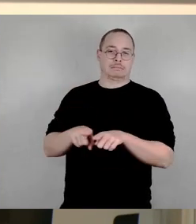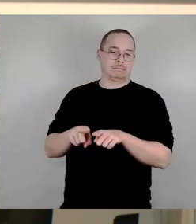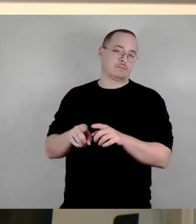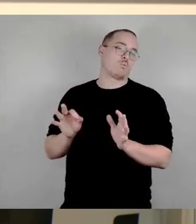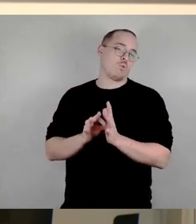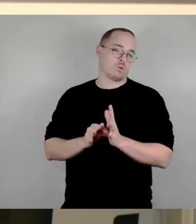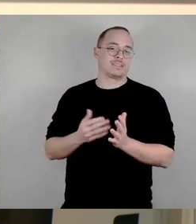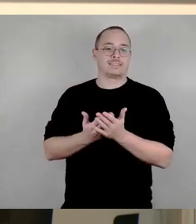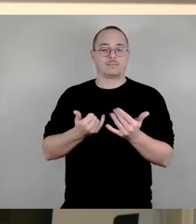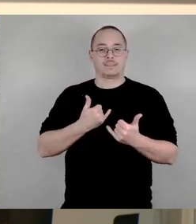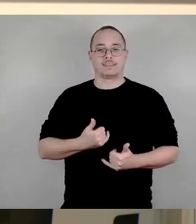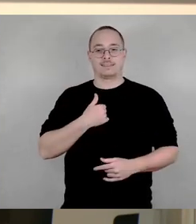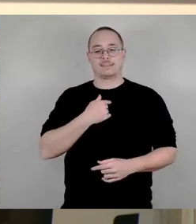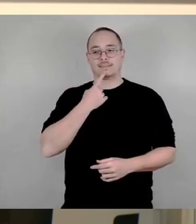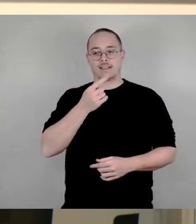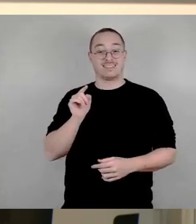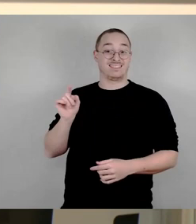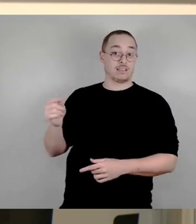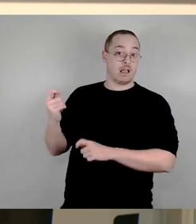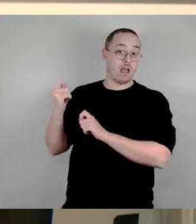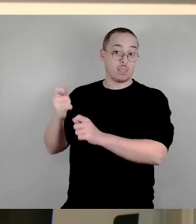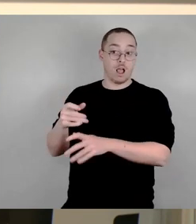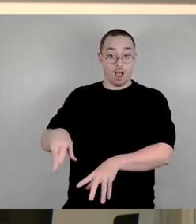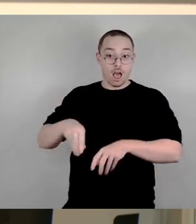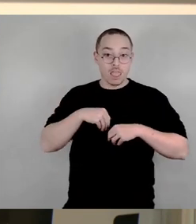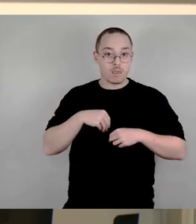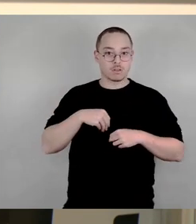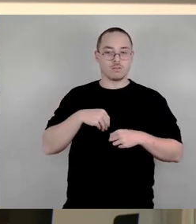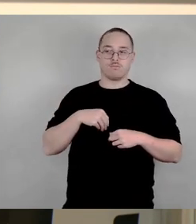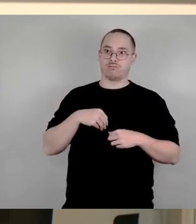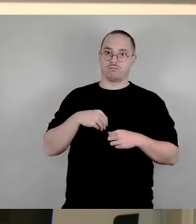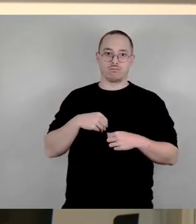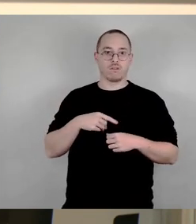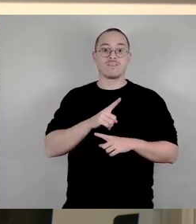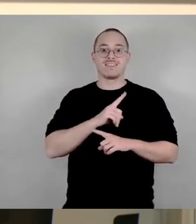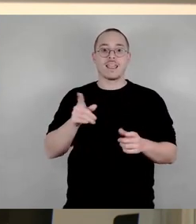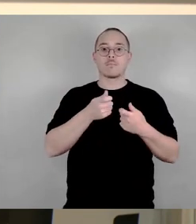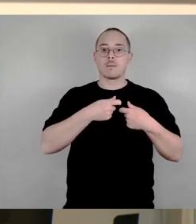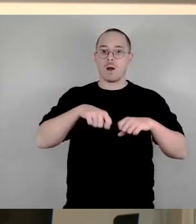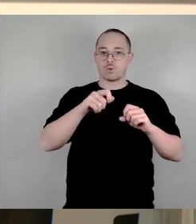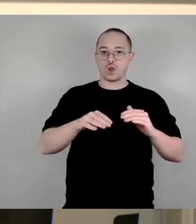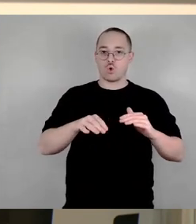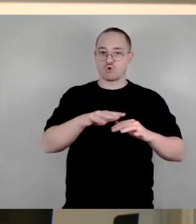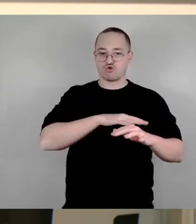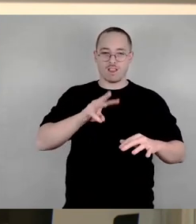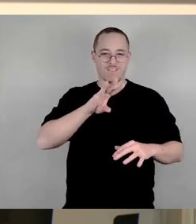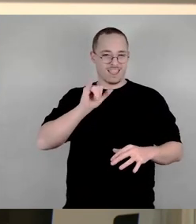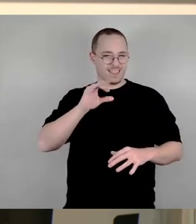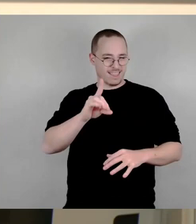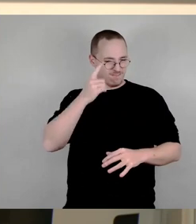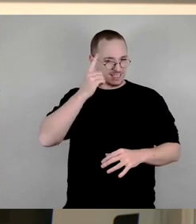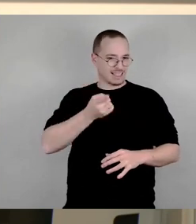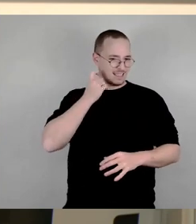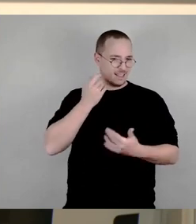Dissidenten annehmen würden, würden wir zum Beispiel auch die nicht bebauten Grundstücke der WED, die wir hier einlegen, künftig